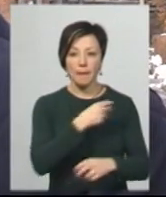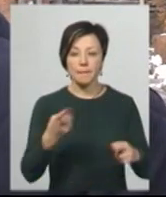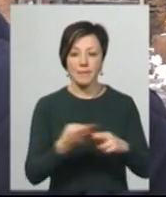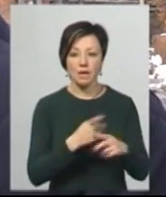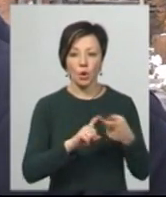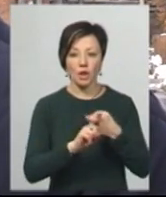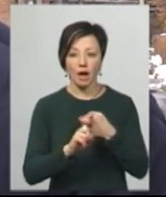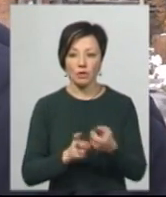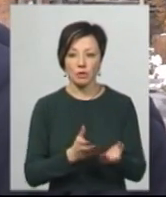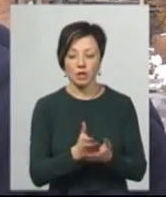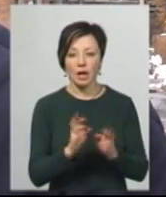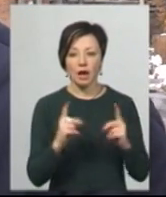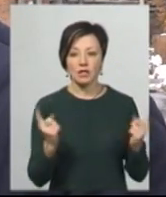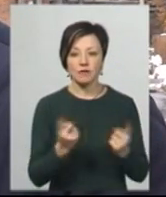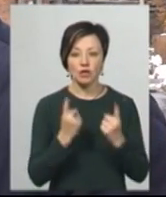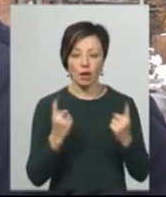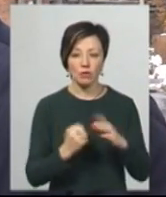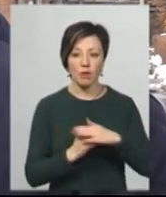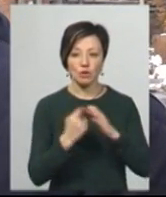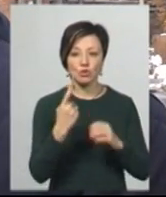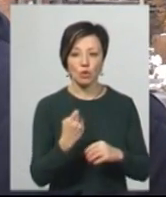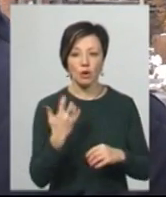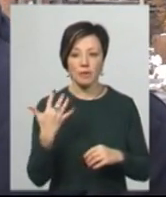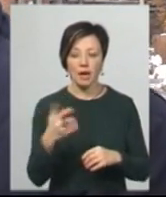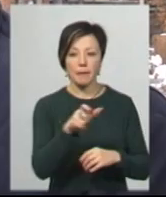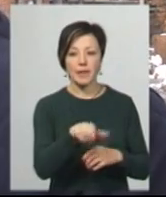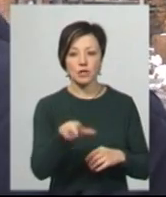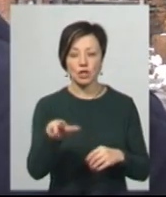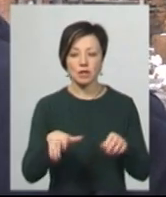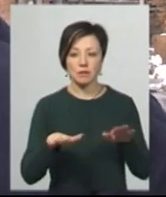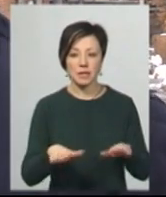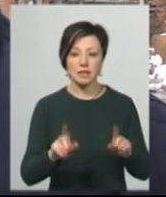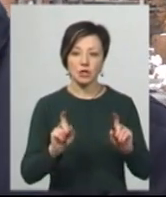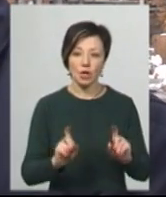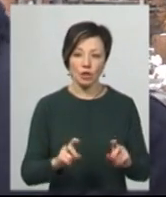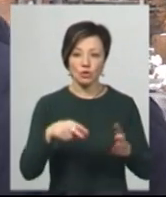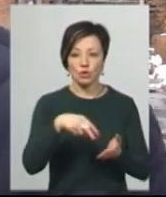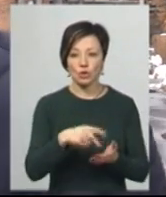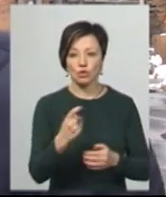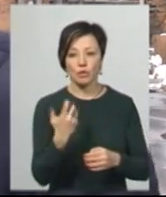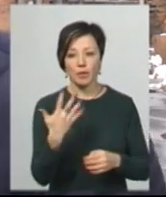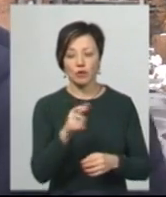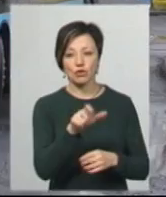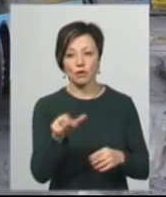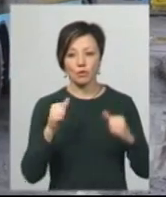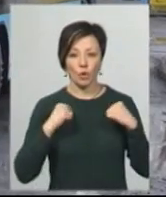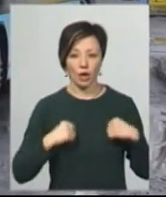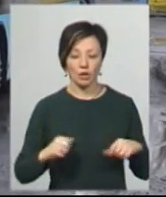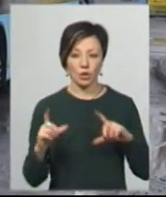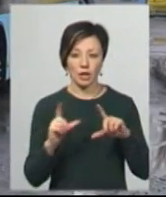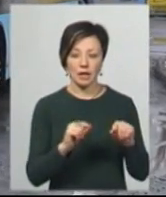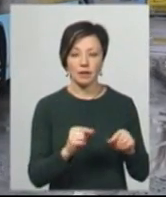В такому тролейбусі, як і звичайному базовому, 105 пасажирських місць. Тобто, сидячими, стоячими, 105 чоловік може спокійно їхати.